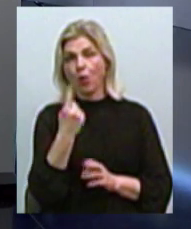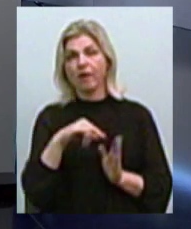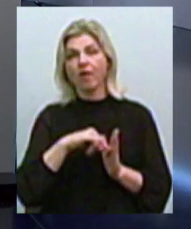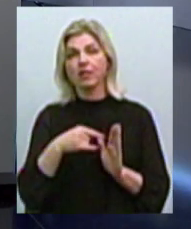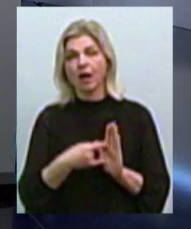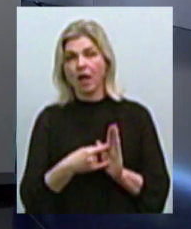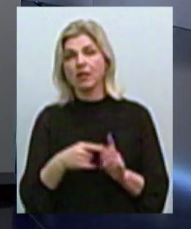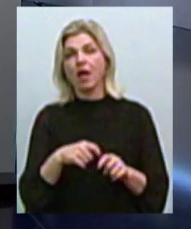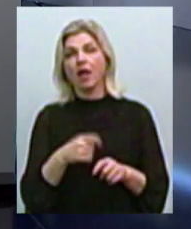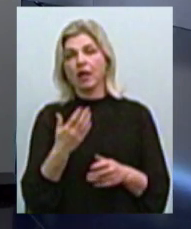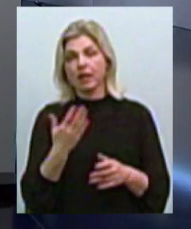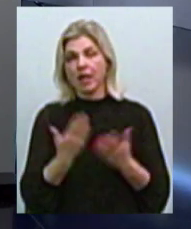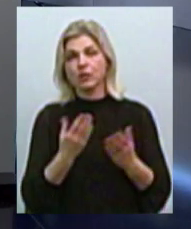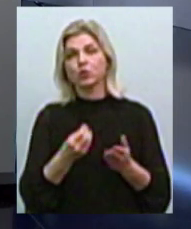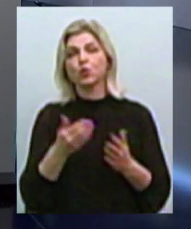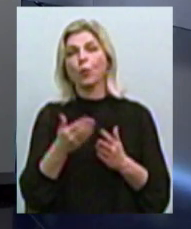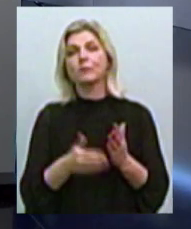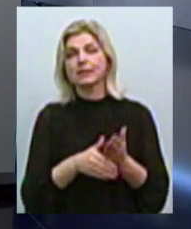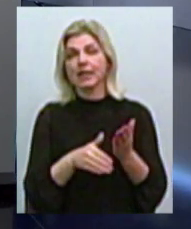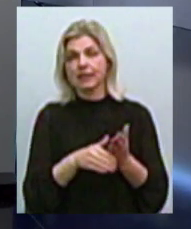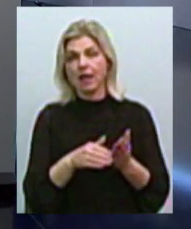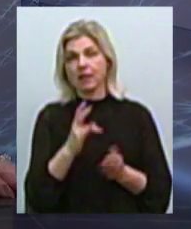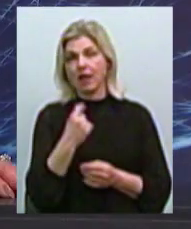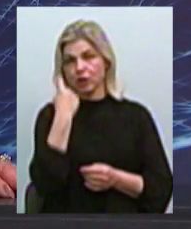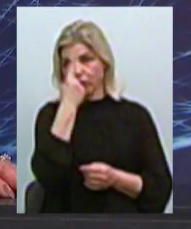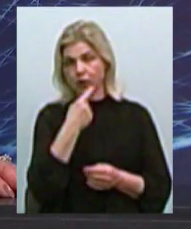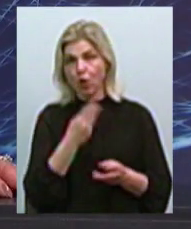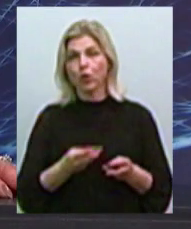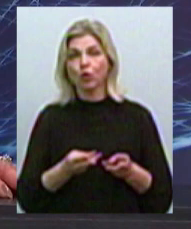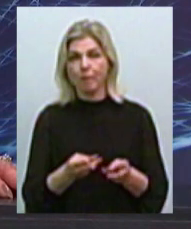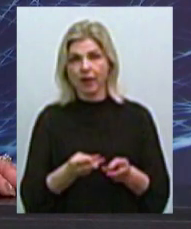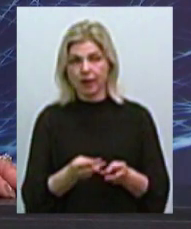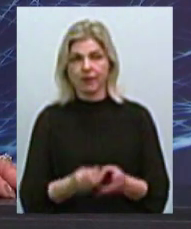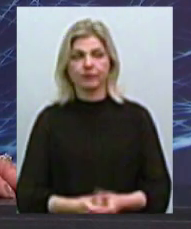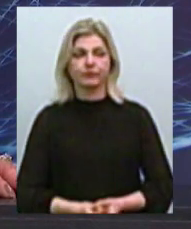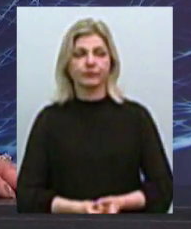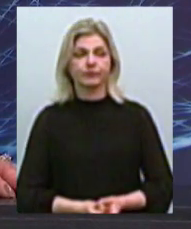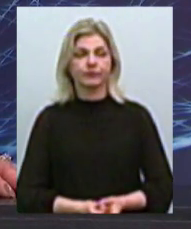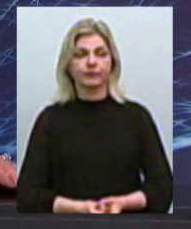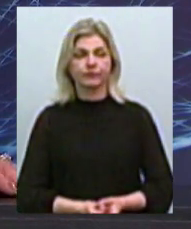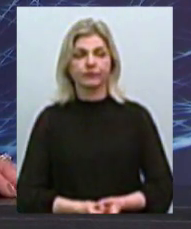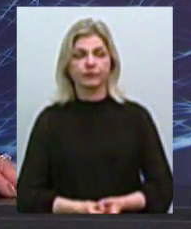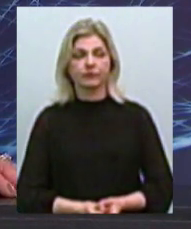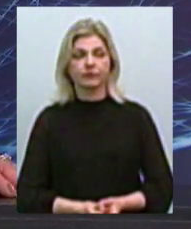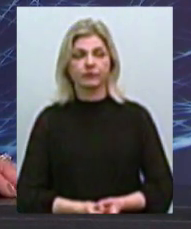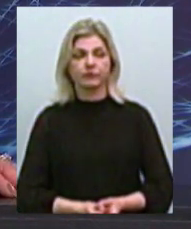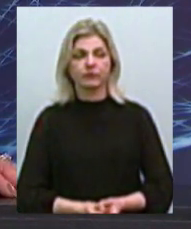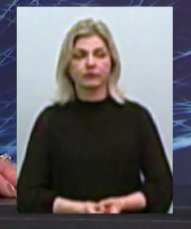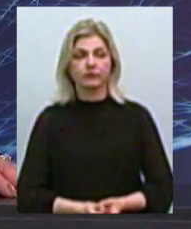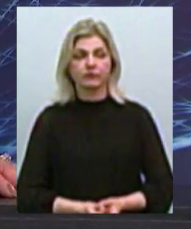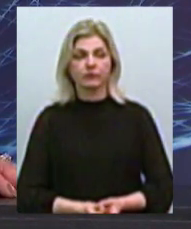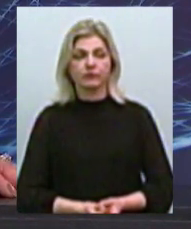при начислении субсидий на индивидуальное отопление то ли газом. И на